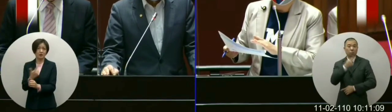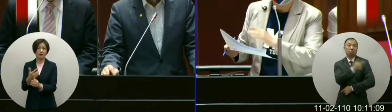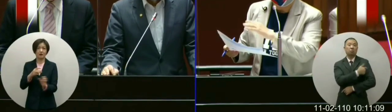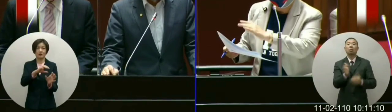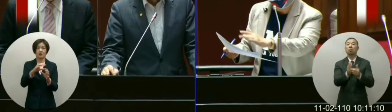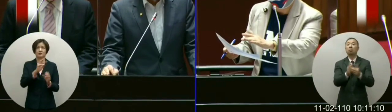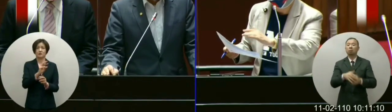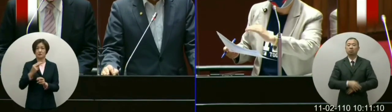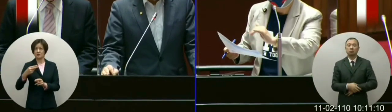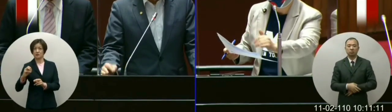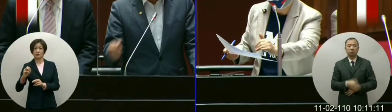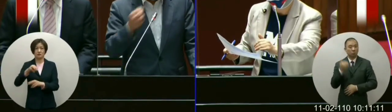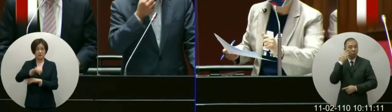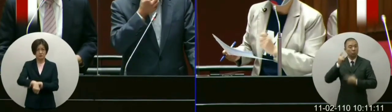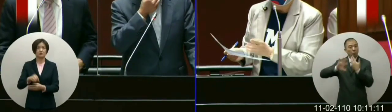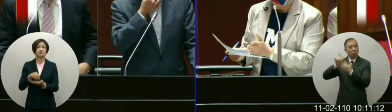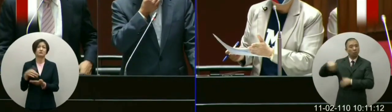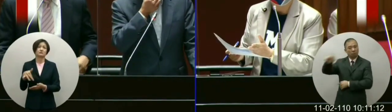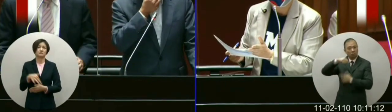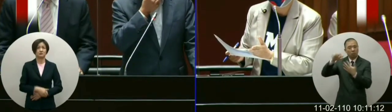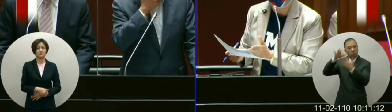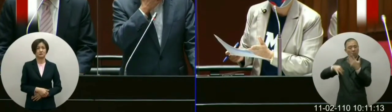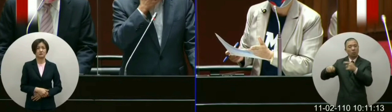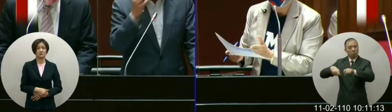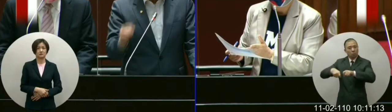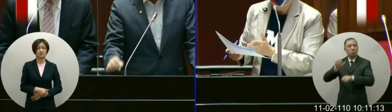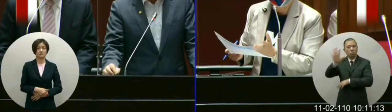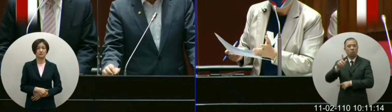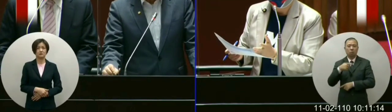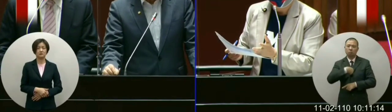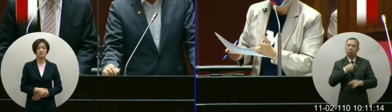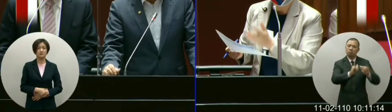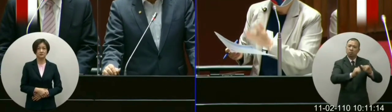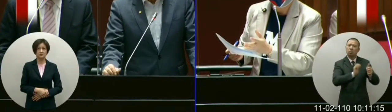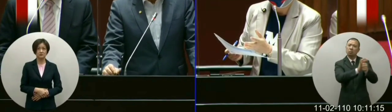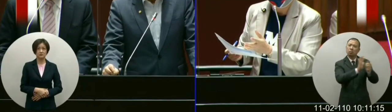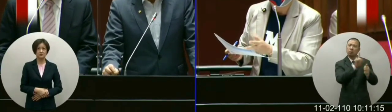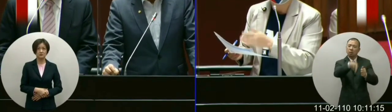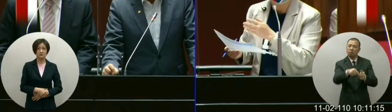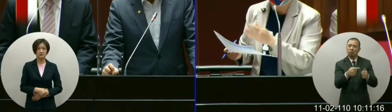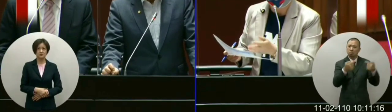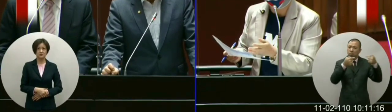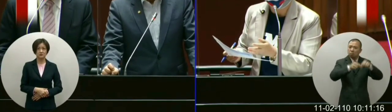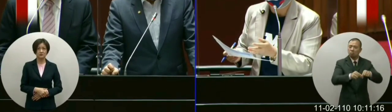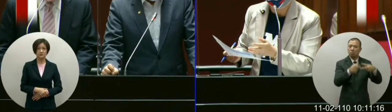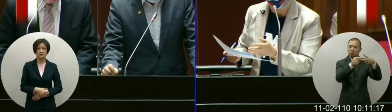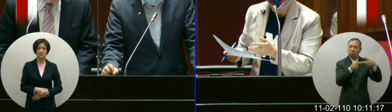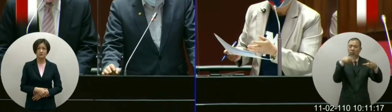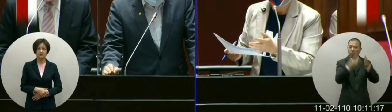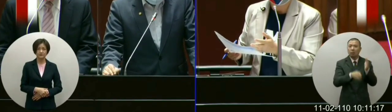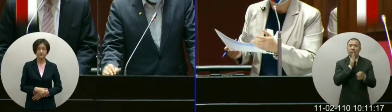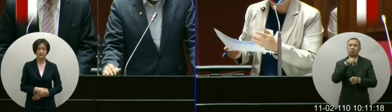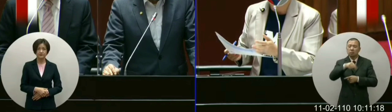其他国家已经有这样的方案我们要怎么样协助我们的人民混打还是已经打的我们可以再打其